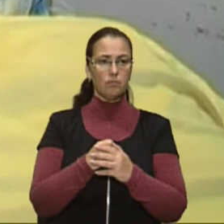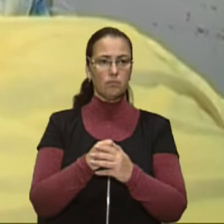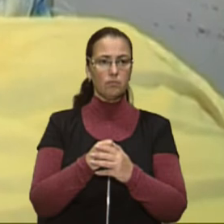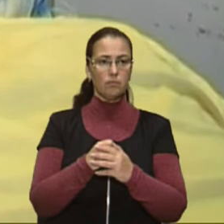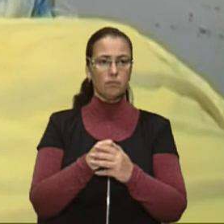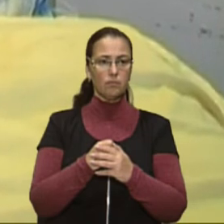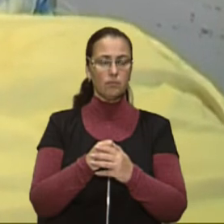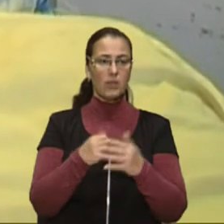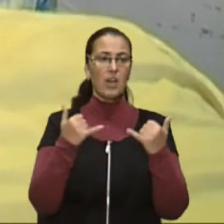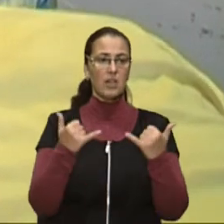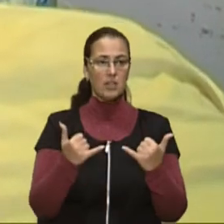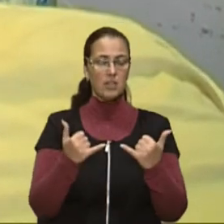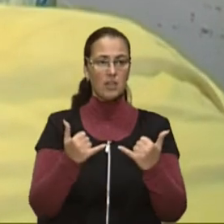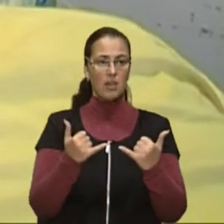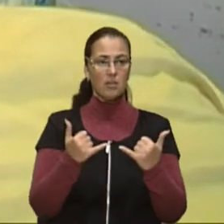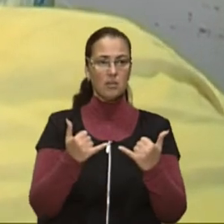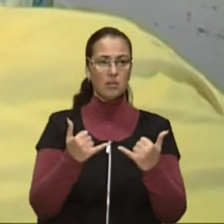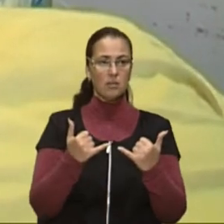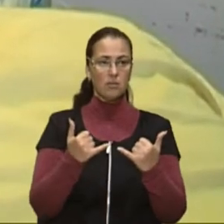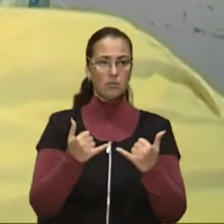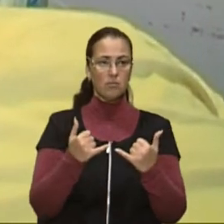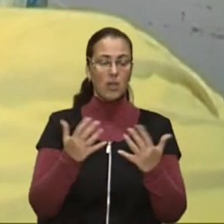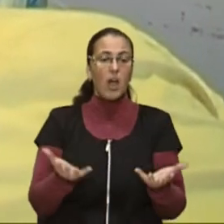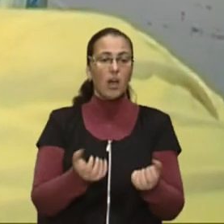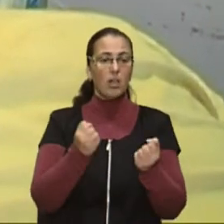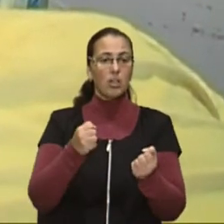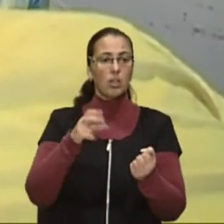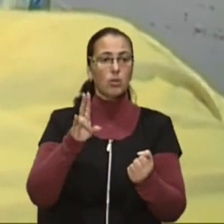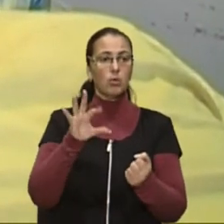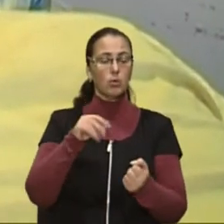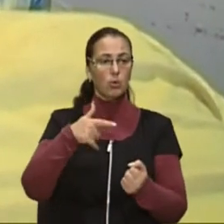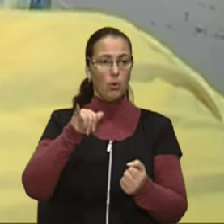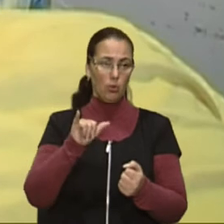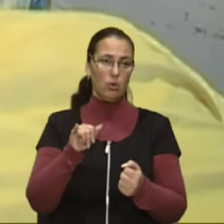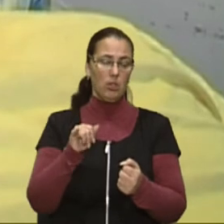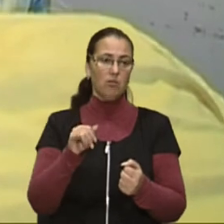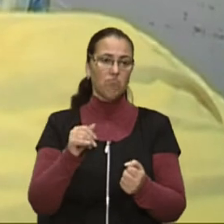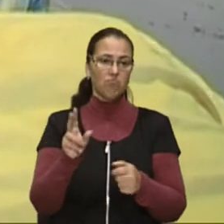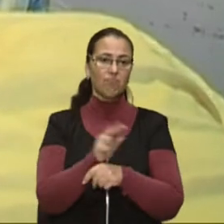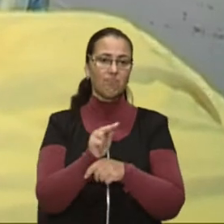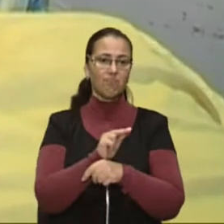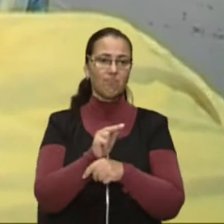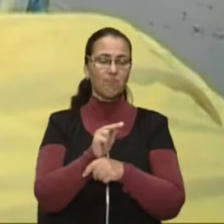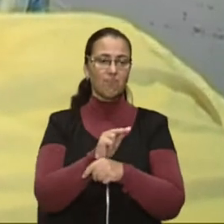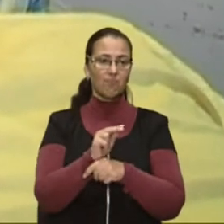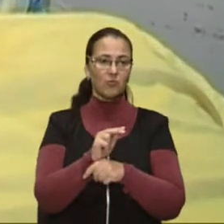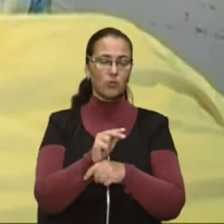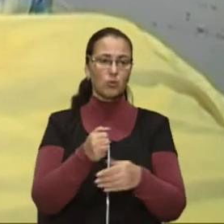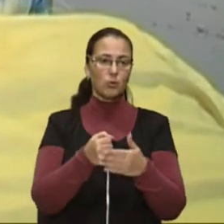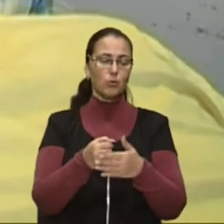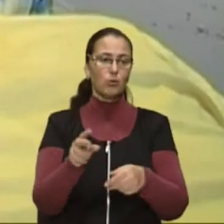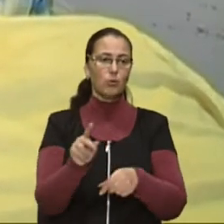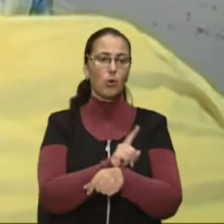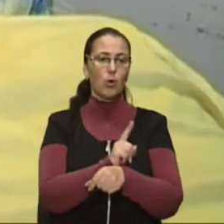Ну і зараз рятую ногу і приводжу цукор в норму і вчуся жити вже тепер